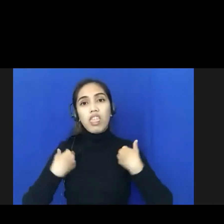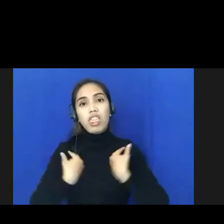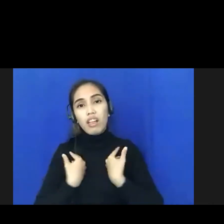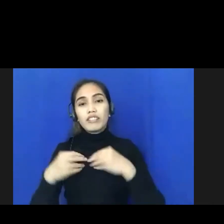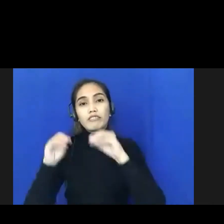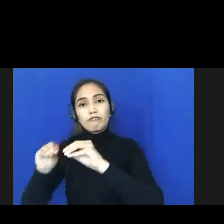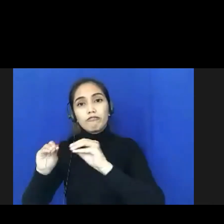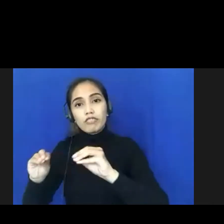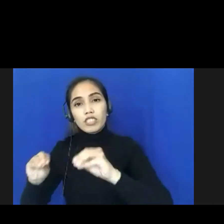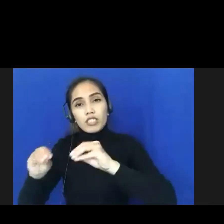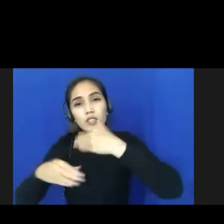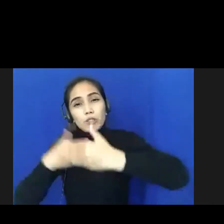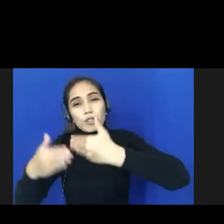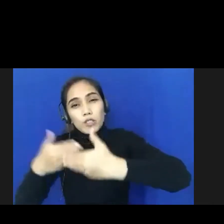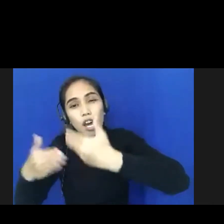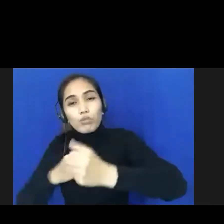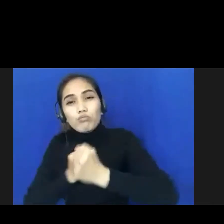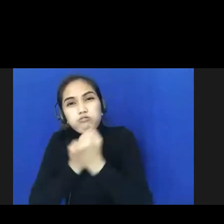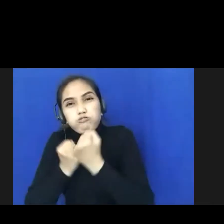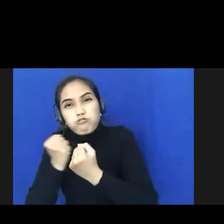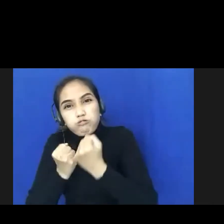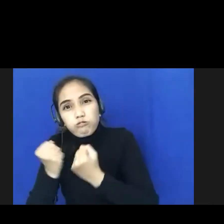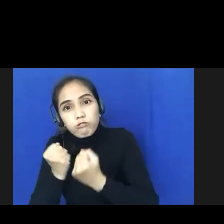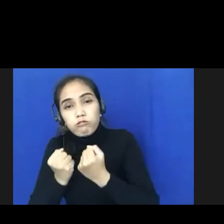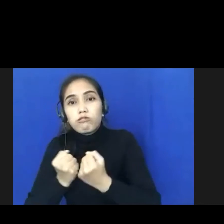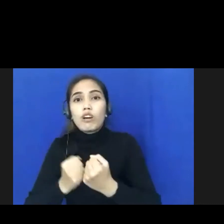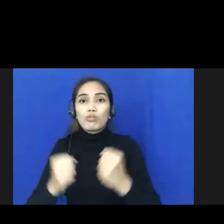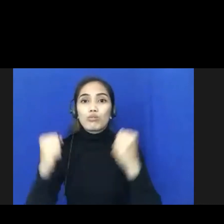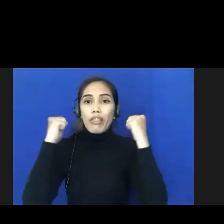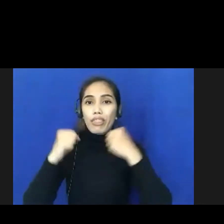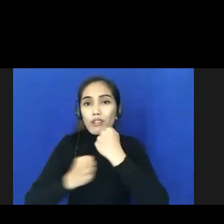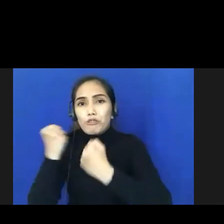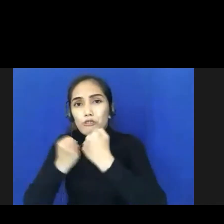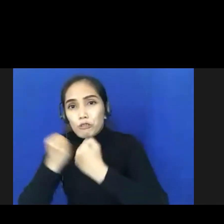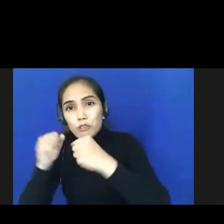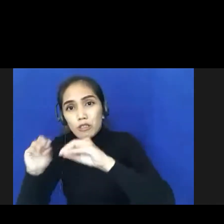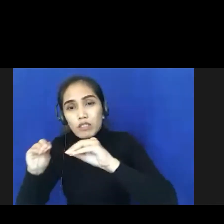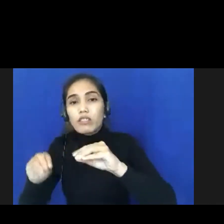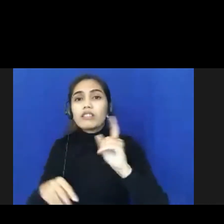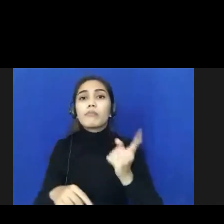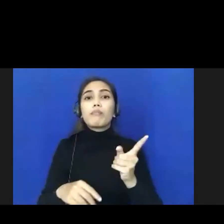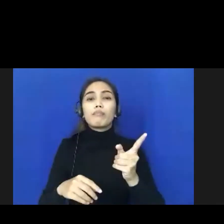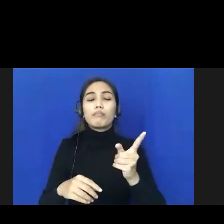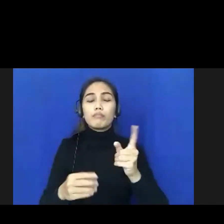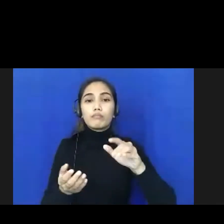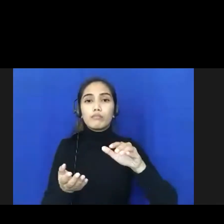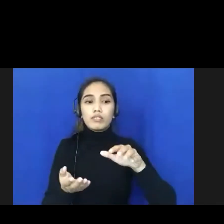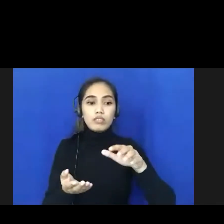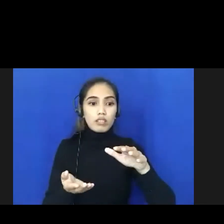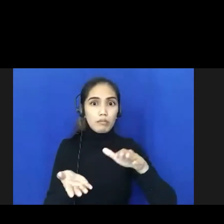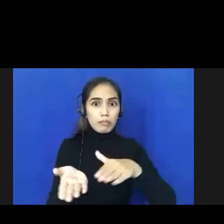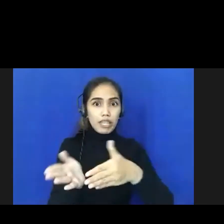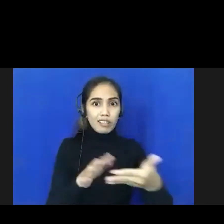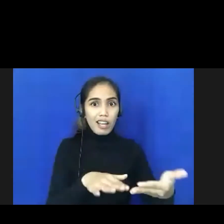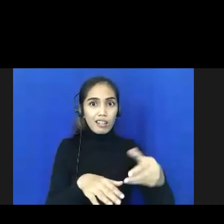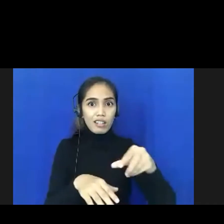karena di Kabupaten atau di Sumba ini nilai daripada jenazah bagi keluarga itu